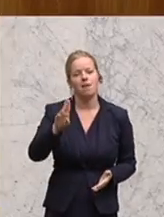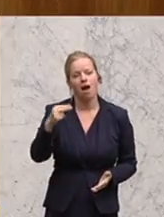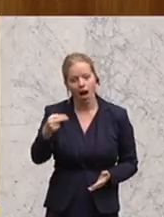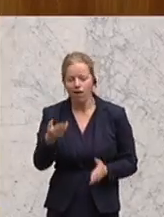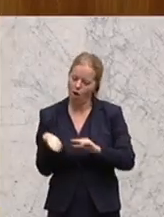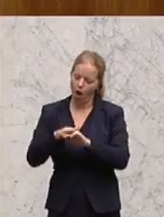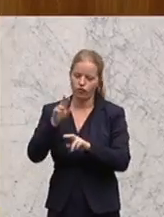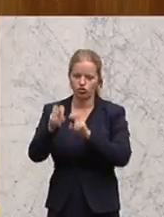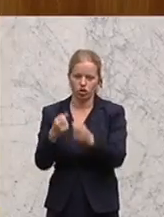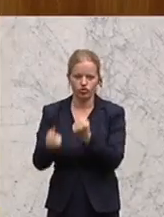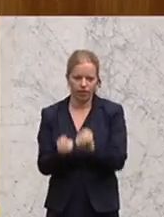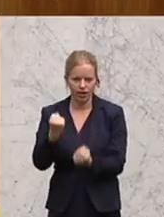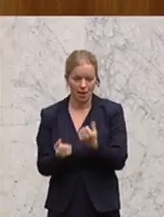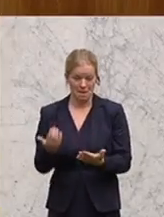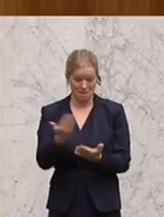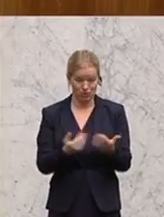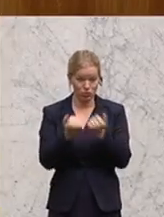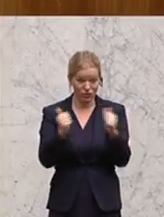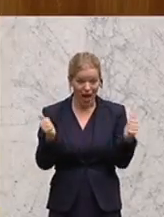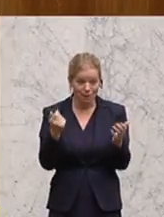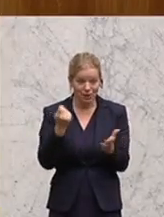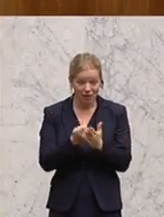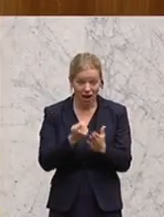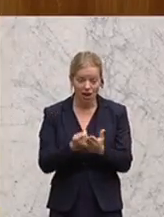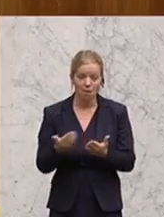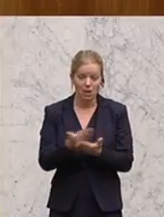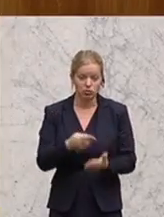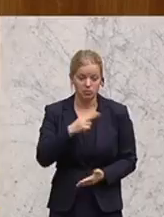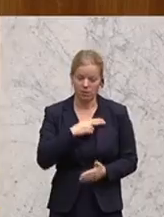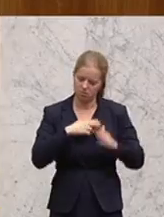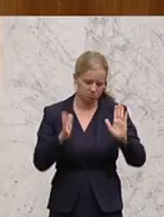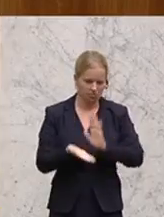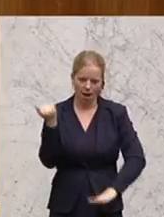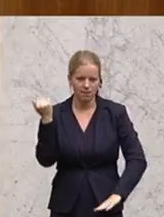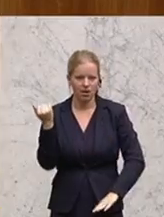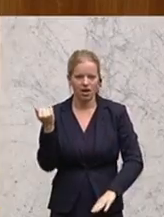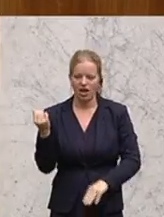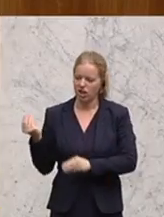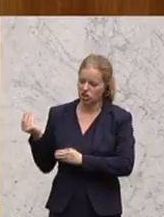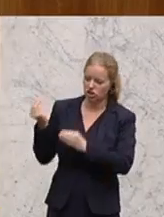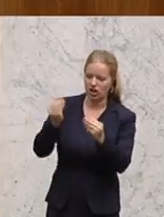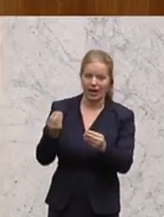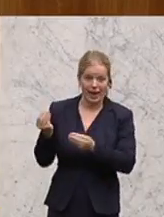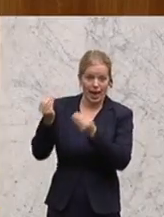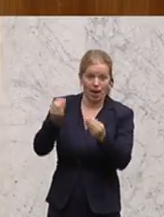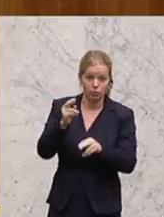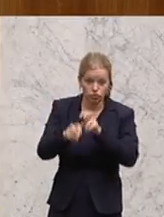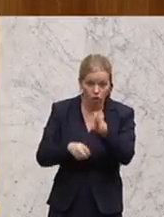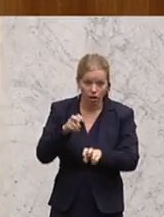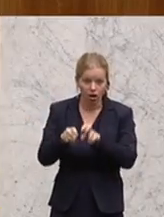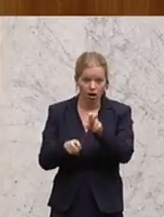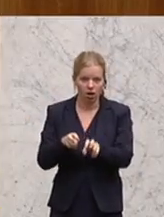Abschaffung des Bildungsfreibetrages unter Bildungsprämie. Einführung einer versteckten Erbschafts und Schenkungssteuer durch die Erhöhung der